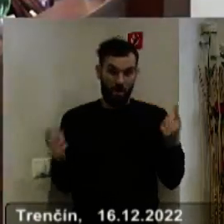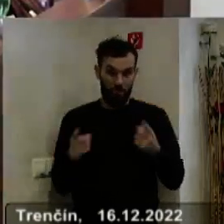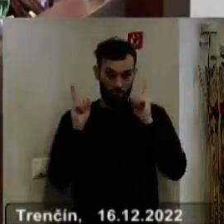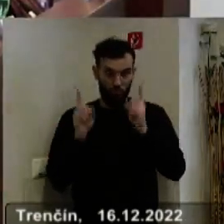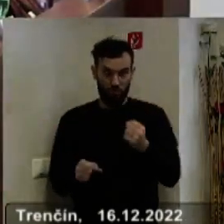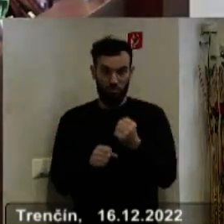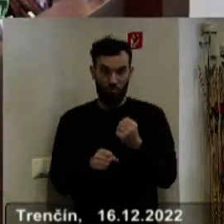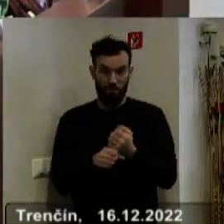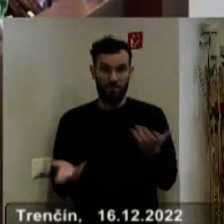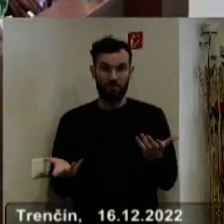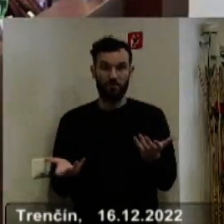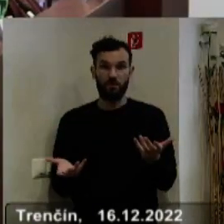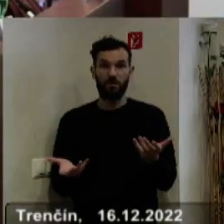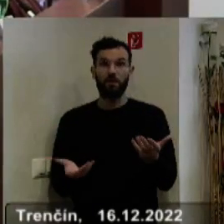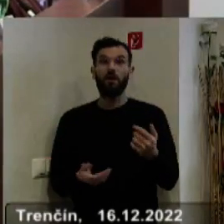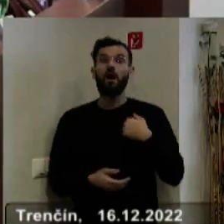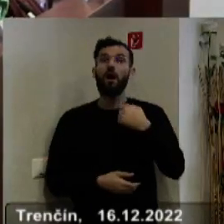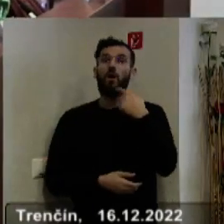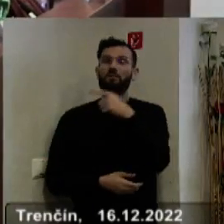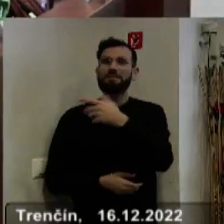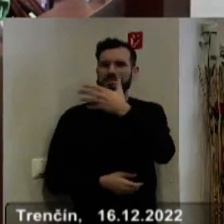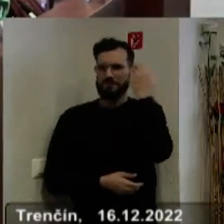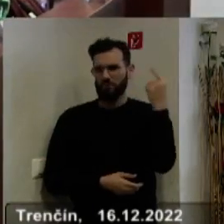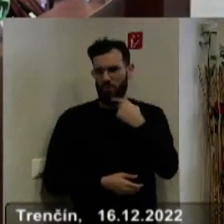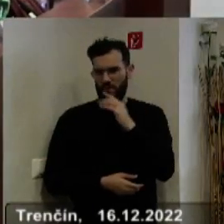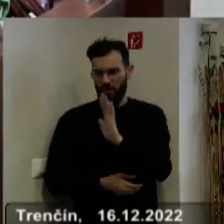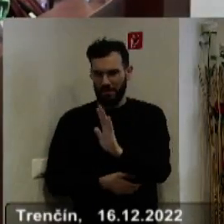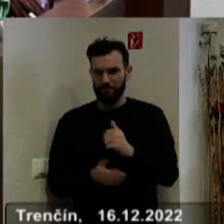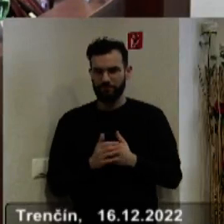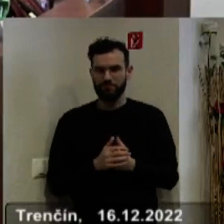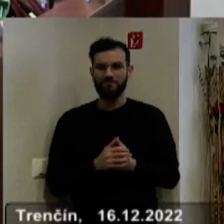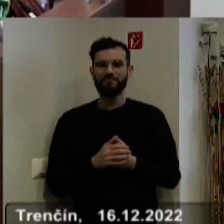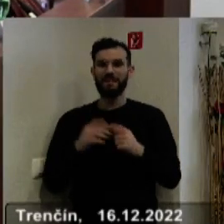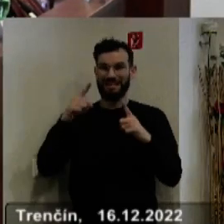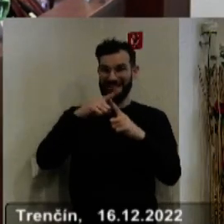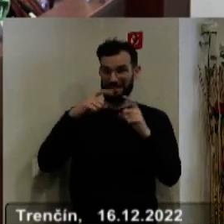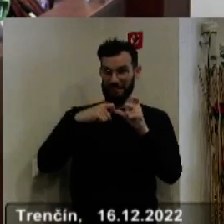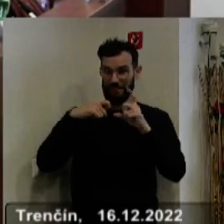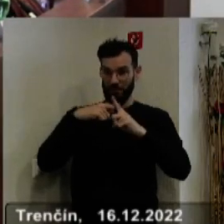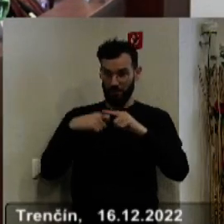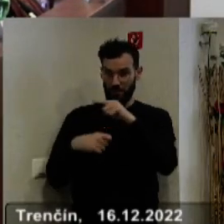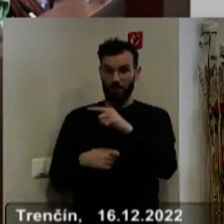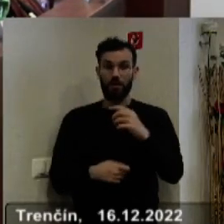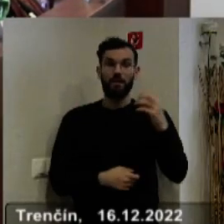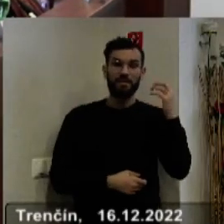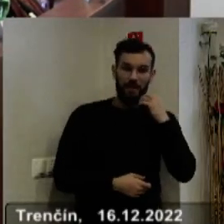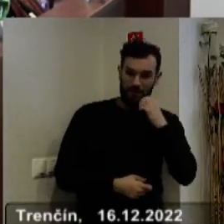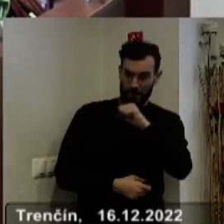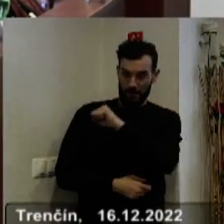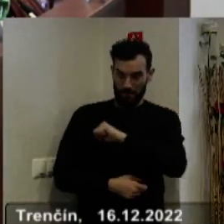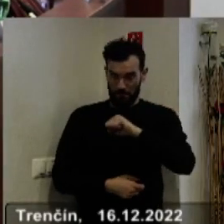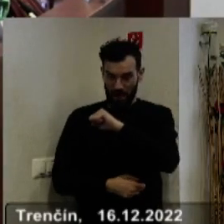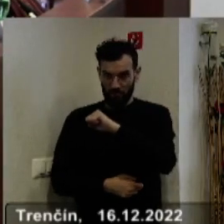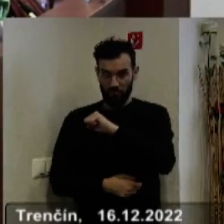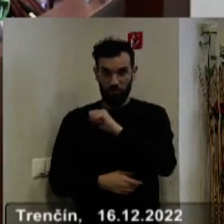ktoré obce a mesta majú. Považuval som zapotrebné to povedať preto, lebo Trenčanský samozprávny kraj, obce a mesta Trenčanského kraja